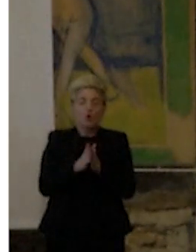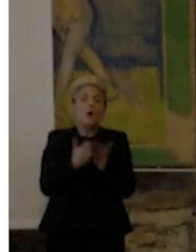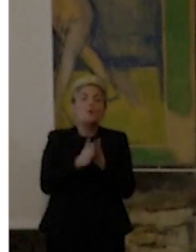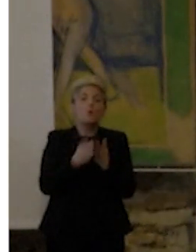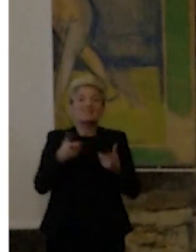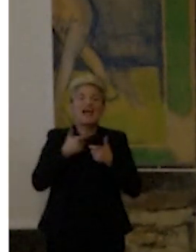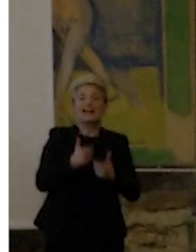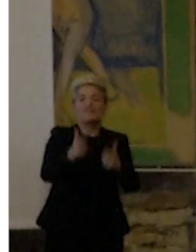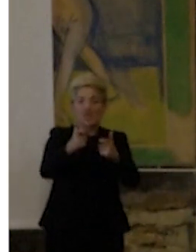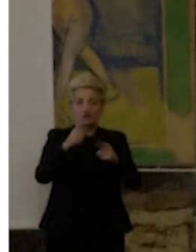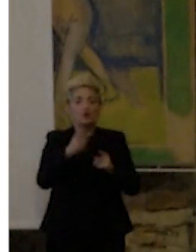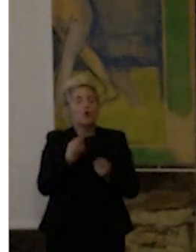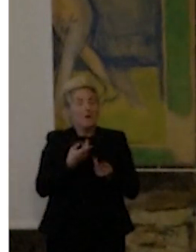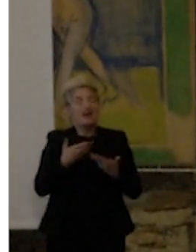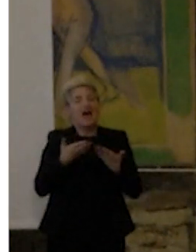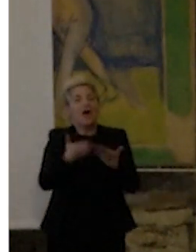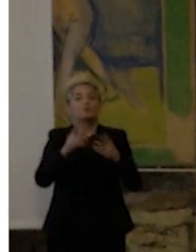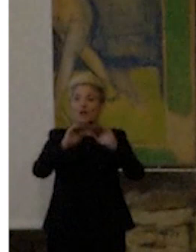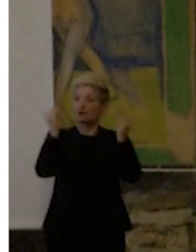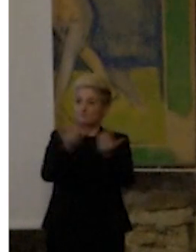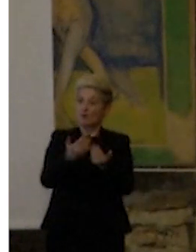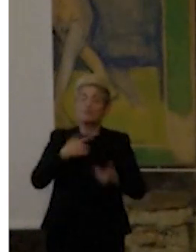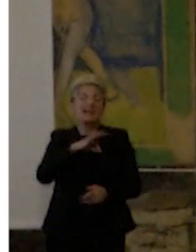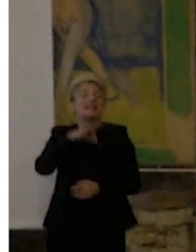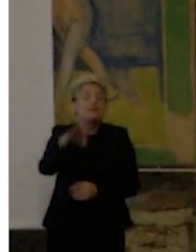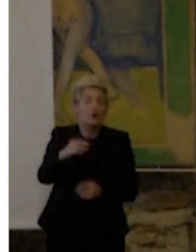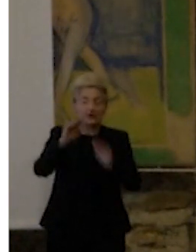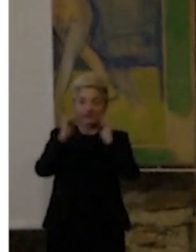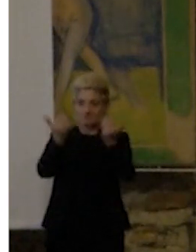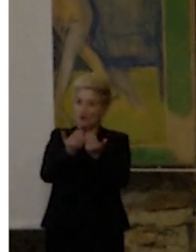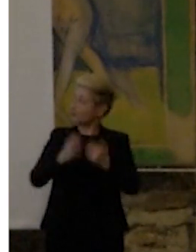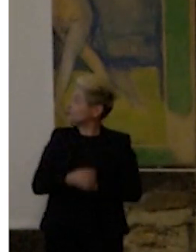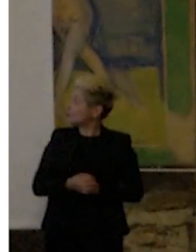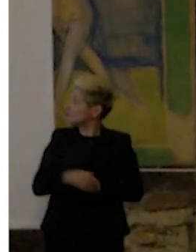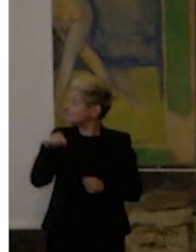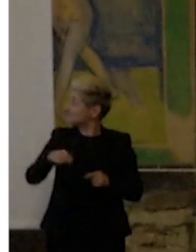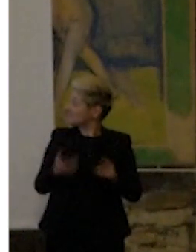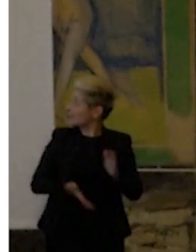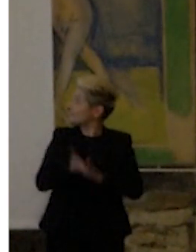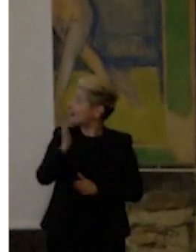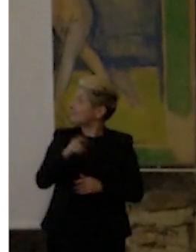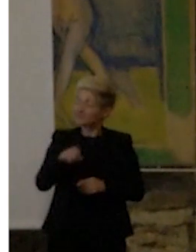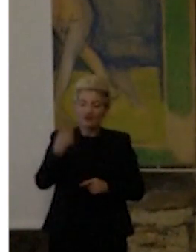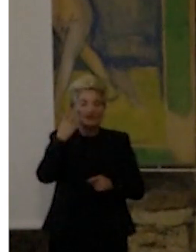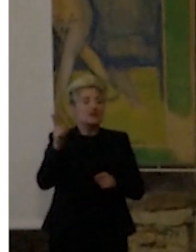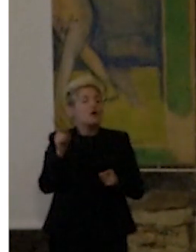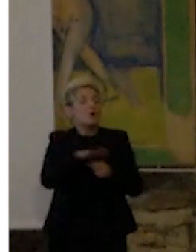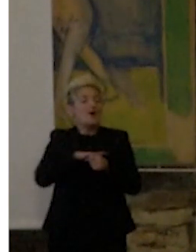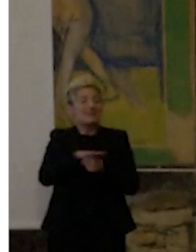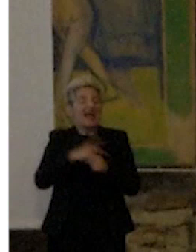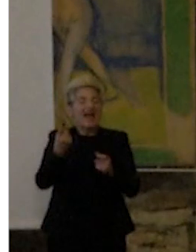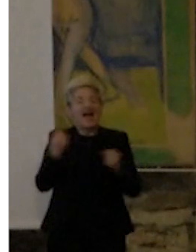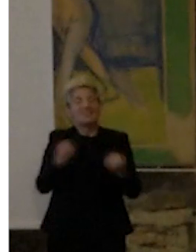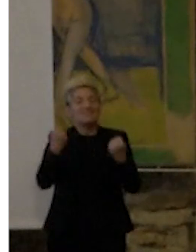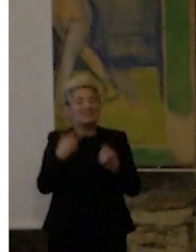viaggio per abitare il mondo. Qua vi faccio vedere semplicemente un parto da questi laboratori che facciamo con le famiglie e con i